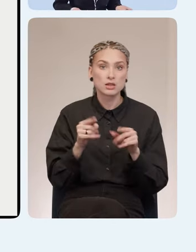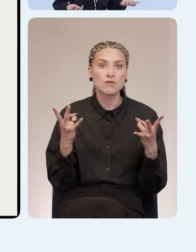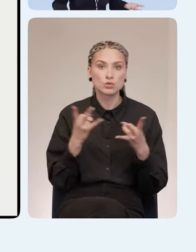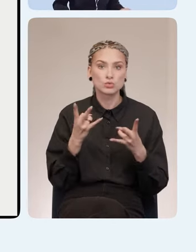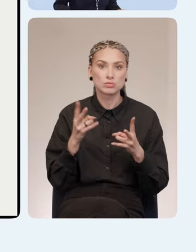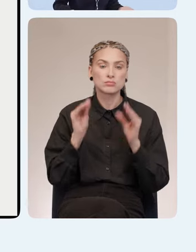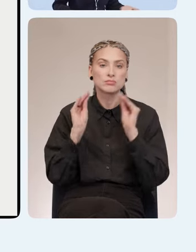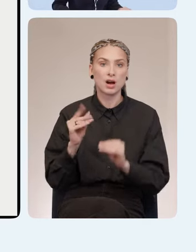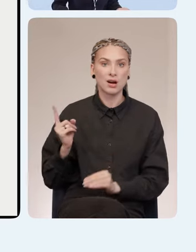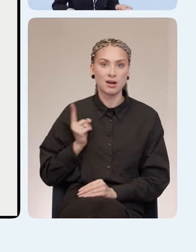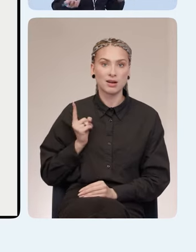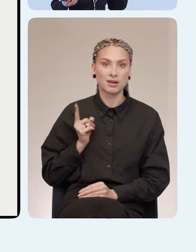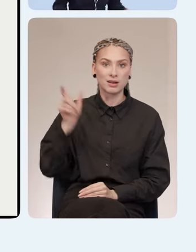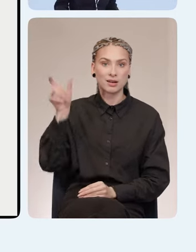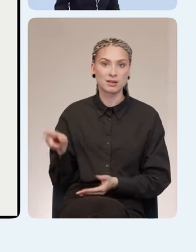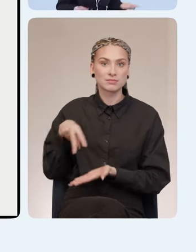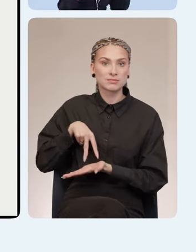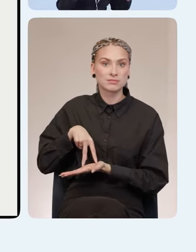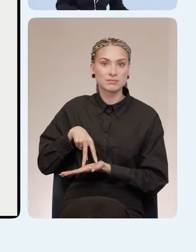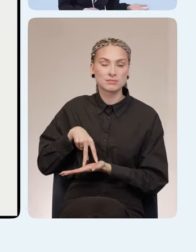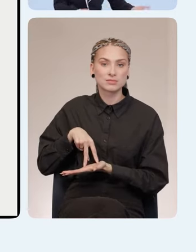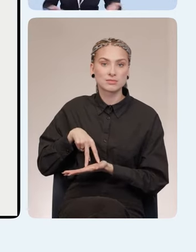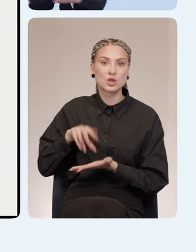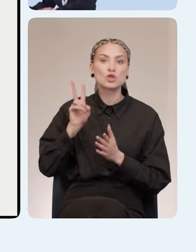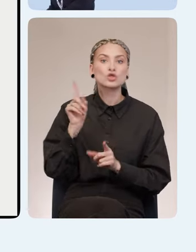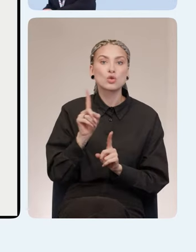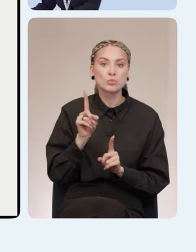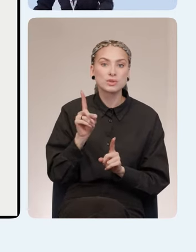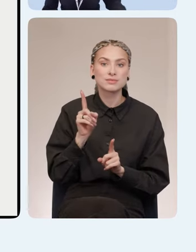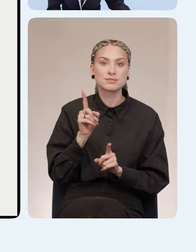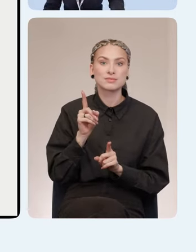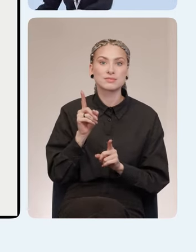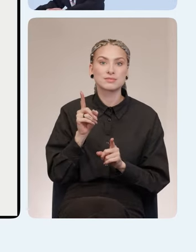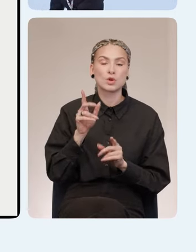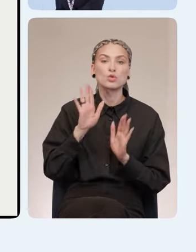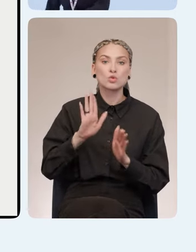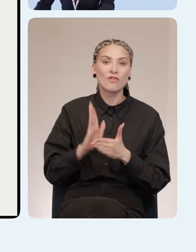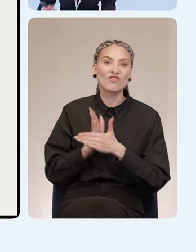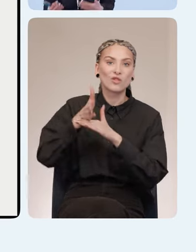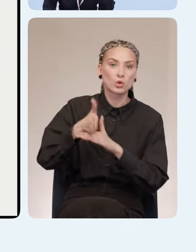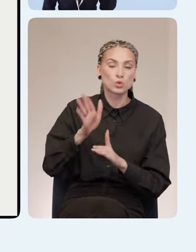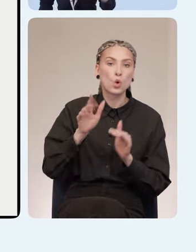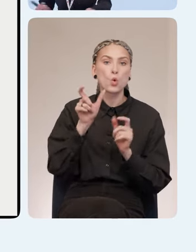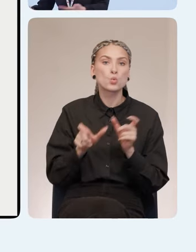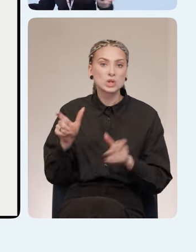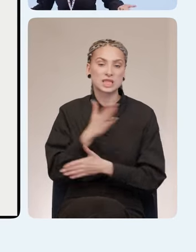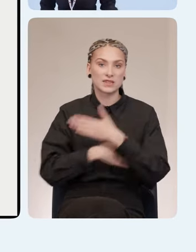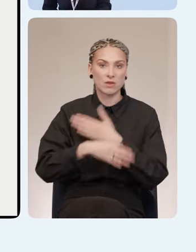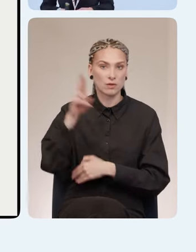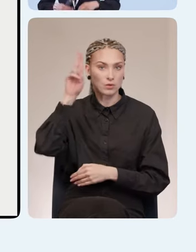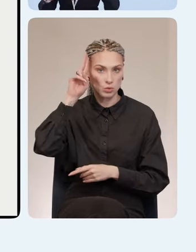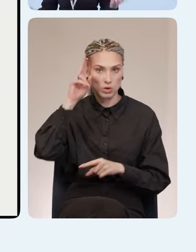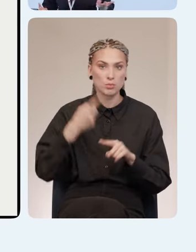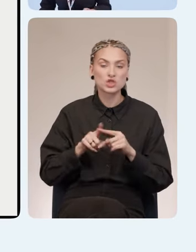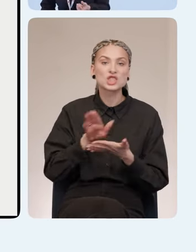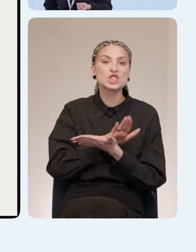поставить охранника, чтобы он пускал людей с инвалидностью в конкретный туалет, потому что эту